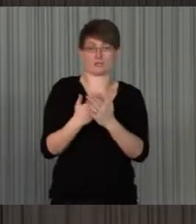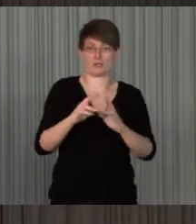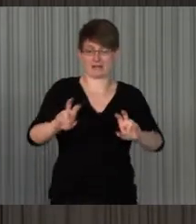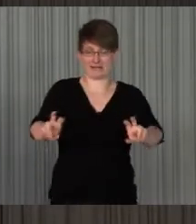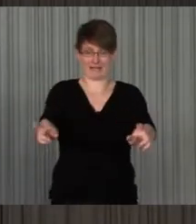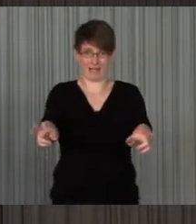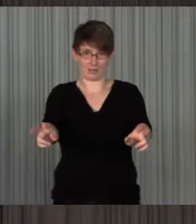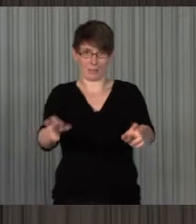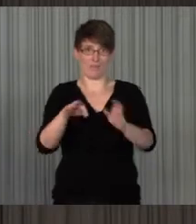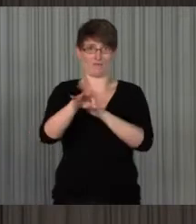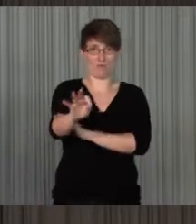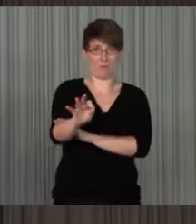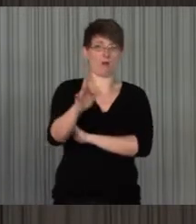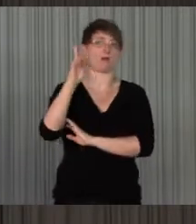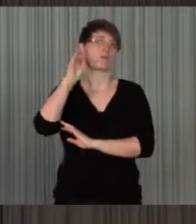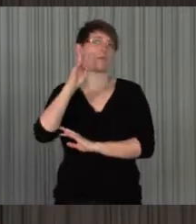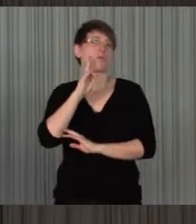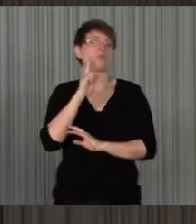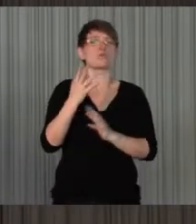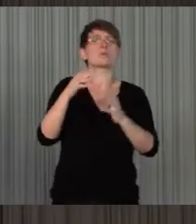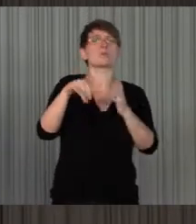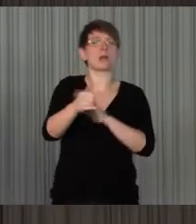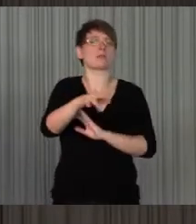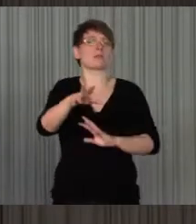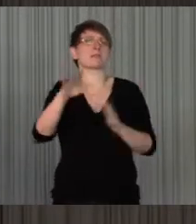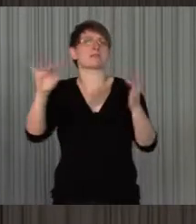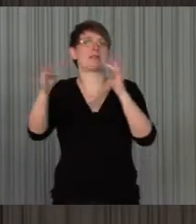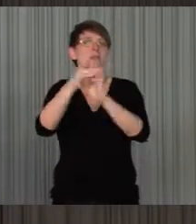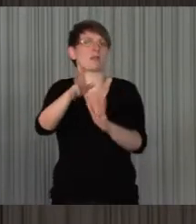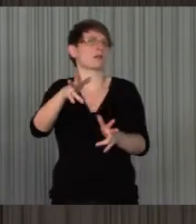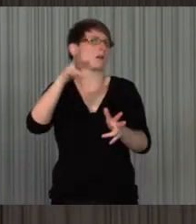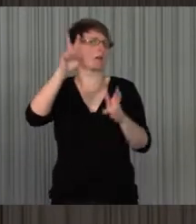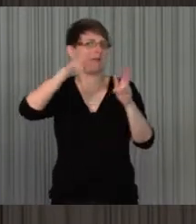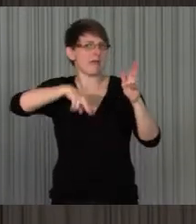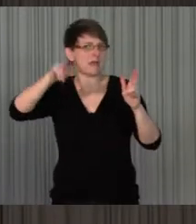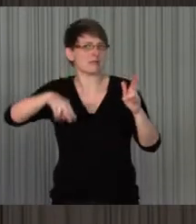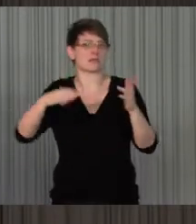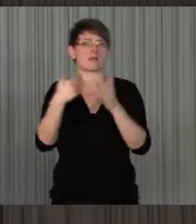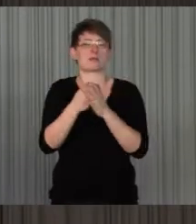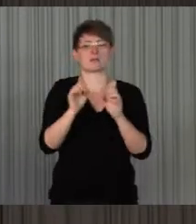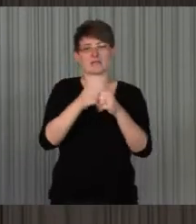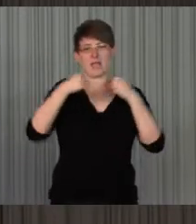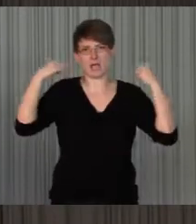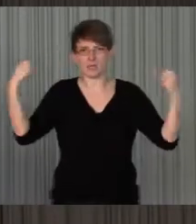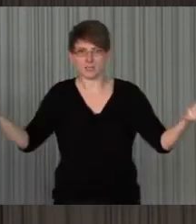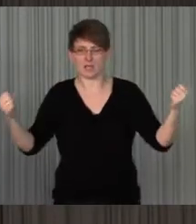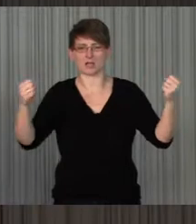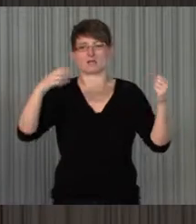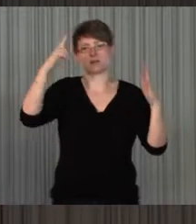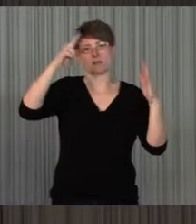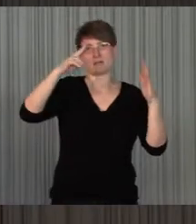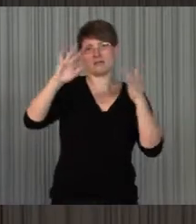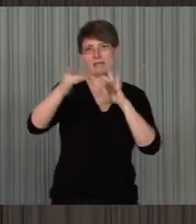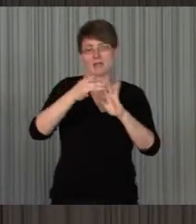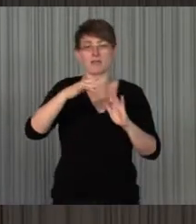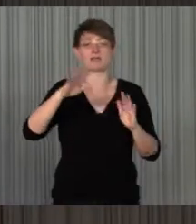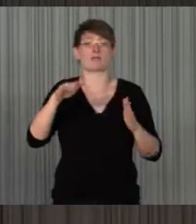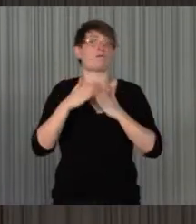Internet geben kann, sind die Informationen eben auch schriftlich. Zeitungen im Internet kann man sich eben tatsächlich auch vorlesen lassen.